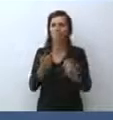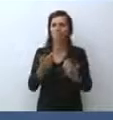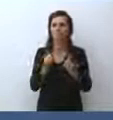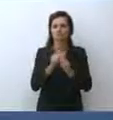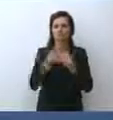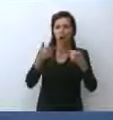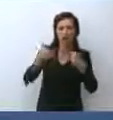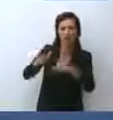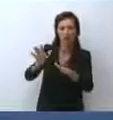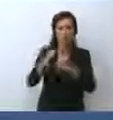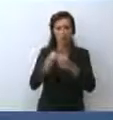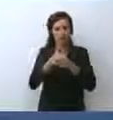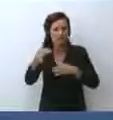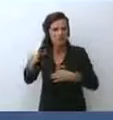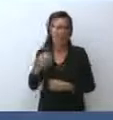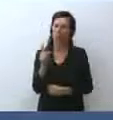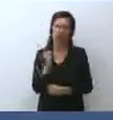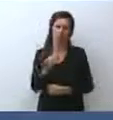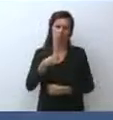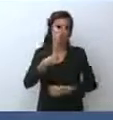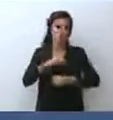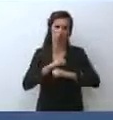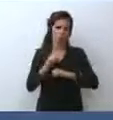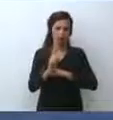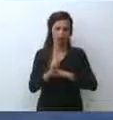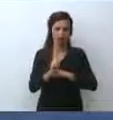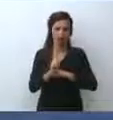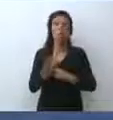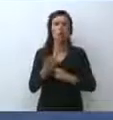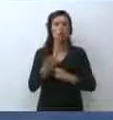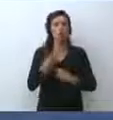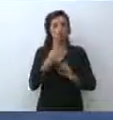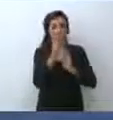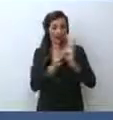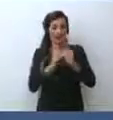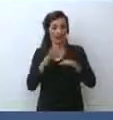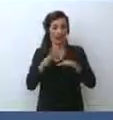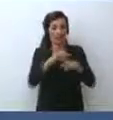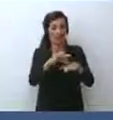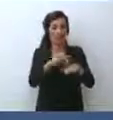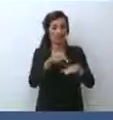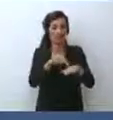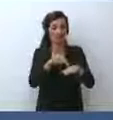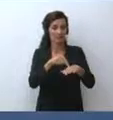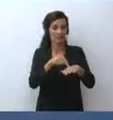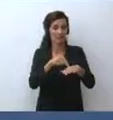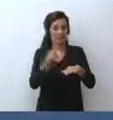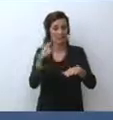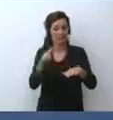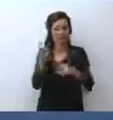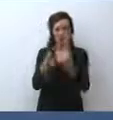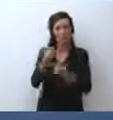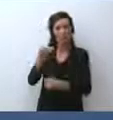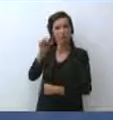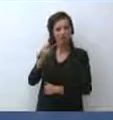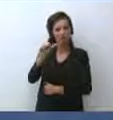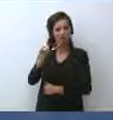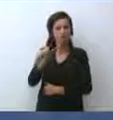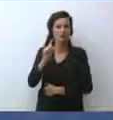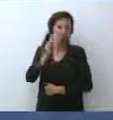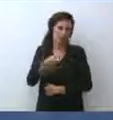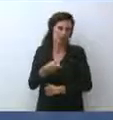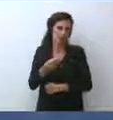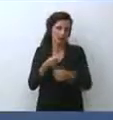assolutamente non ci credo, ma evidentemente ci sono delle linee guida, come si dice, per questo impegno che saranno diverse da quelle